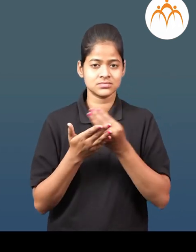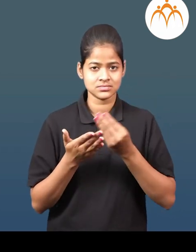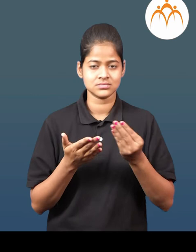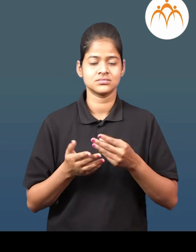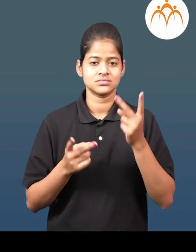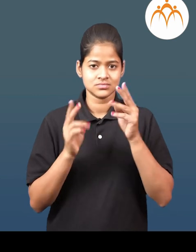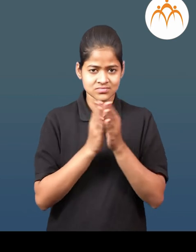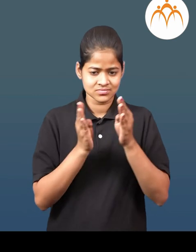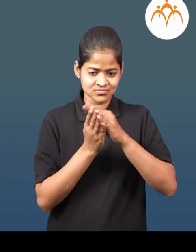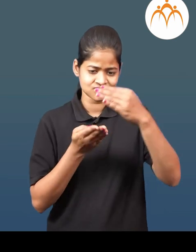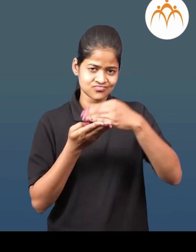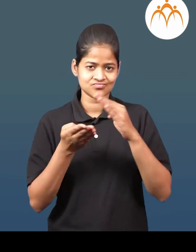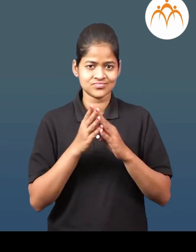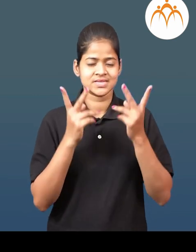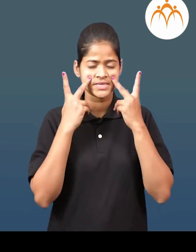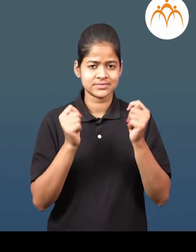शोधुन काडा